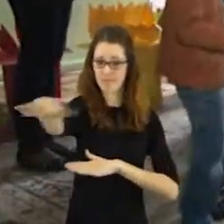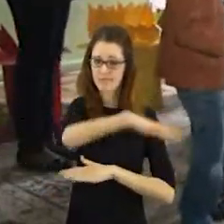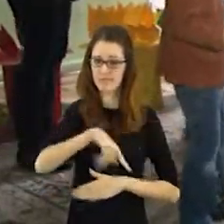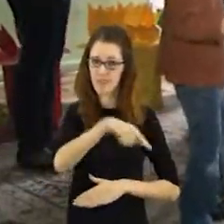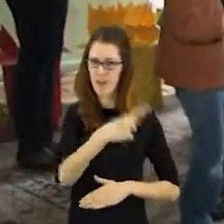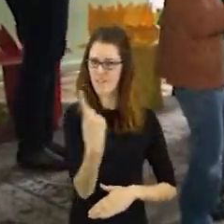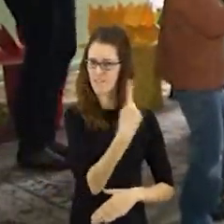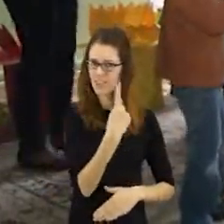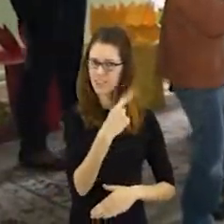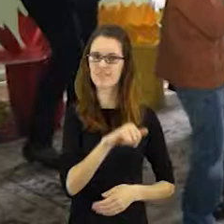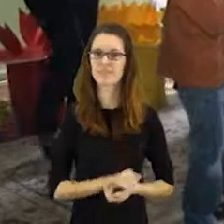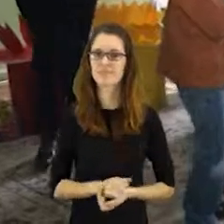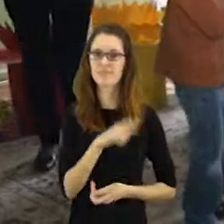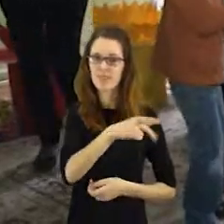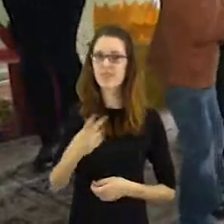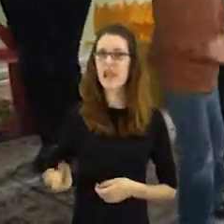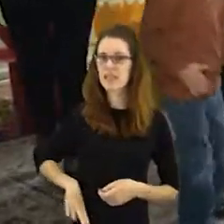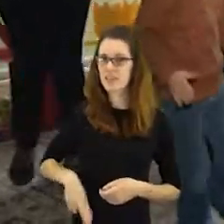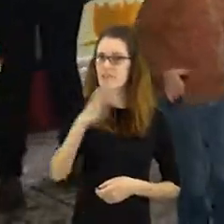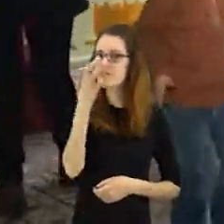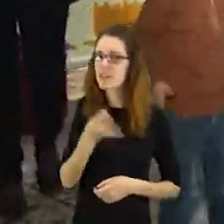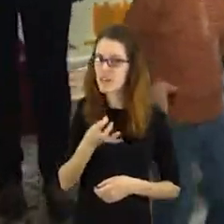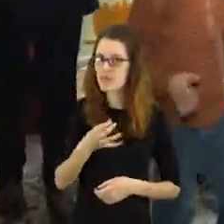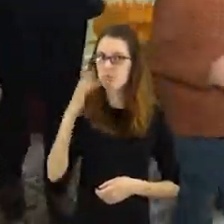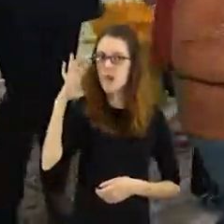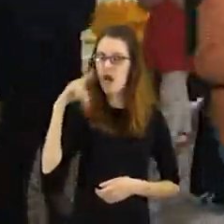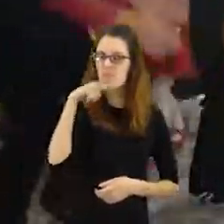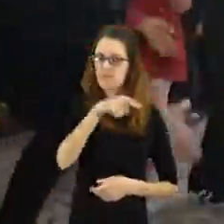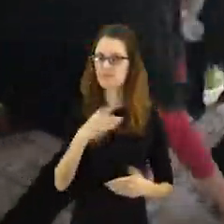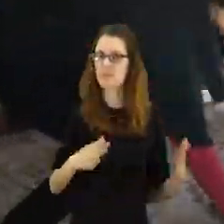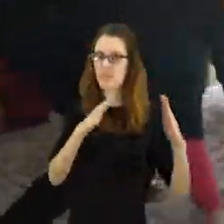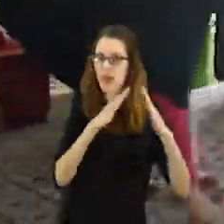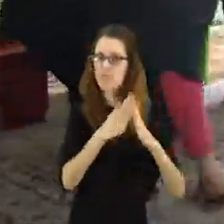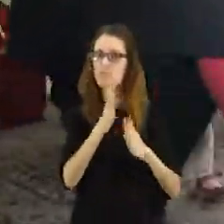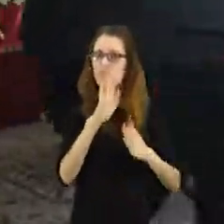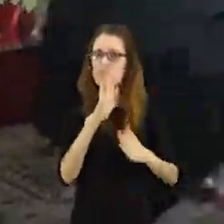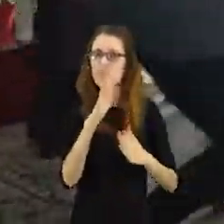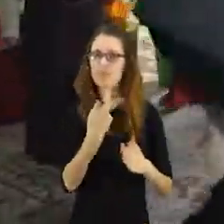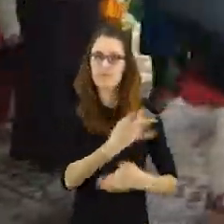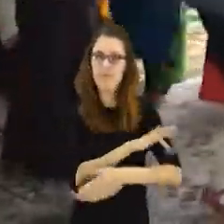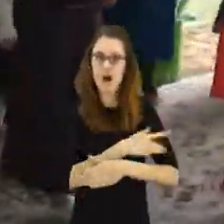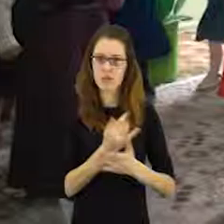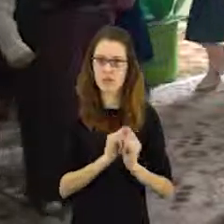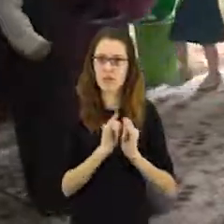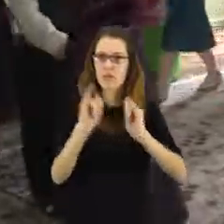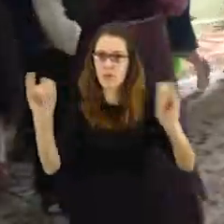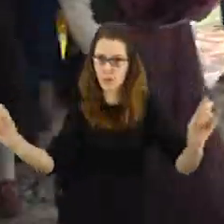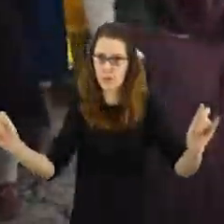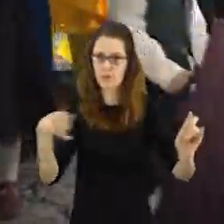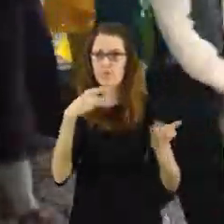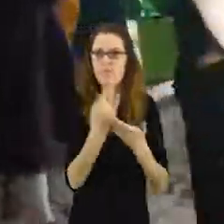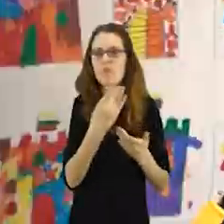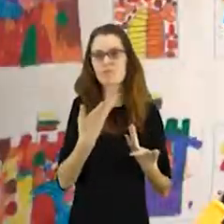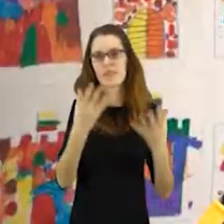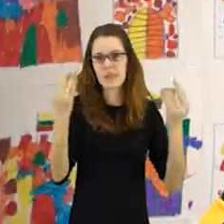mieste. Direktoriai tikisi, kad greitai kūdikių namai galės pasiūlyti naują paslaugą. Dienos grupės sargantiems sutrikusio vystymosi